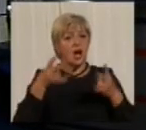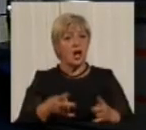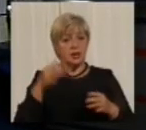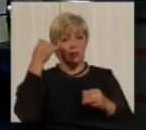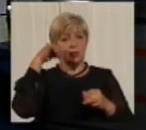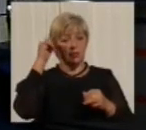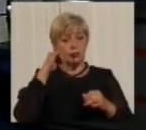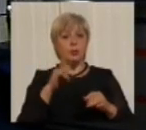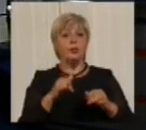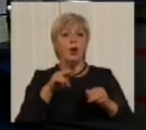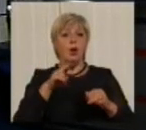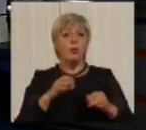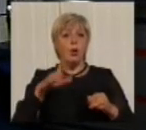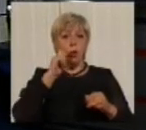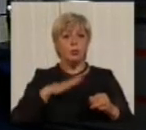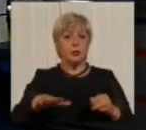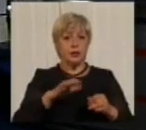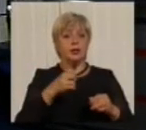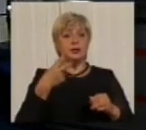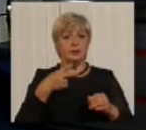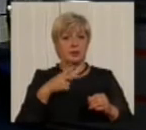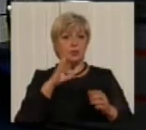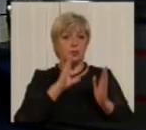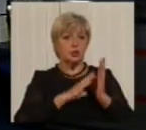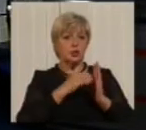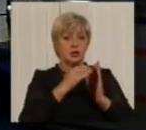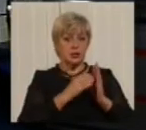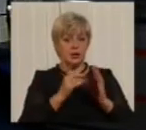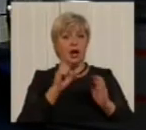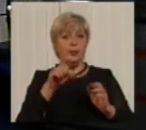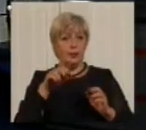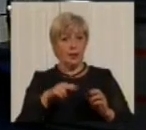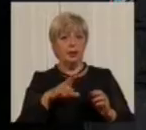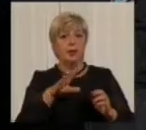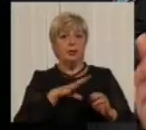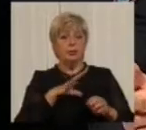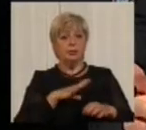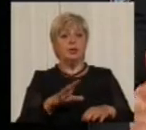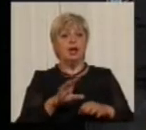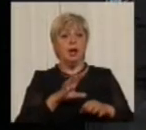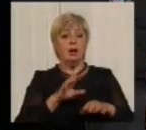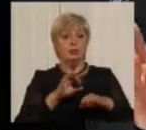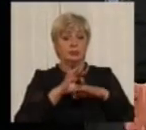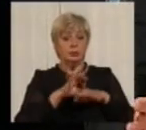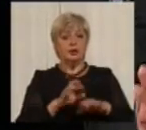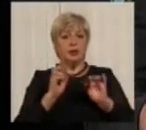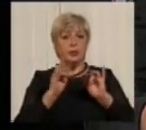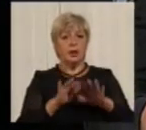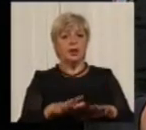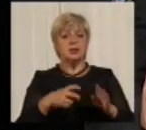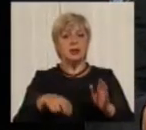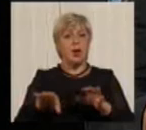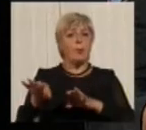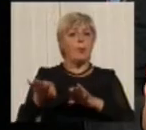по Україні 20 числа того ж місяця була введена операція «Перевізник». Це не тільки таке по